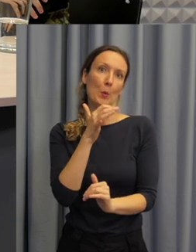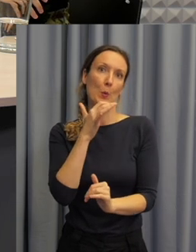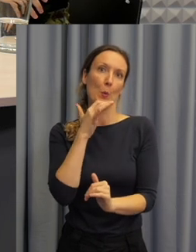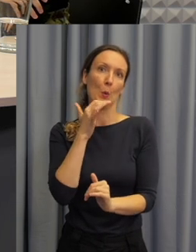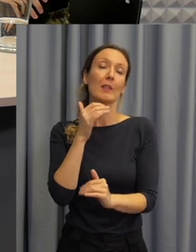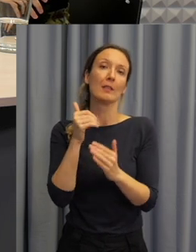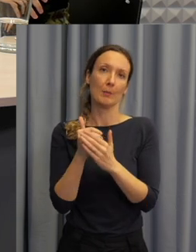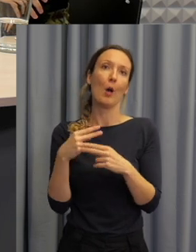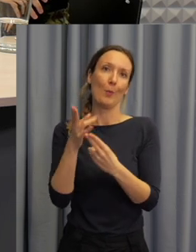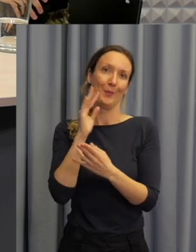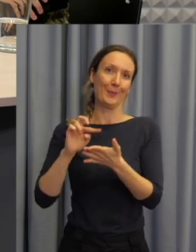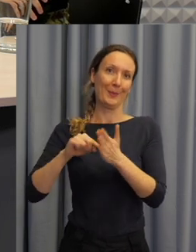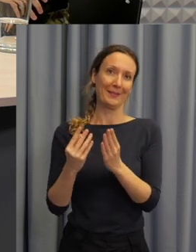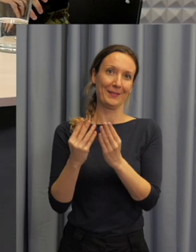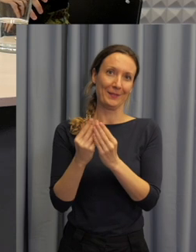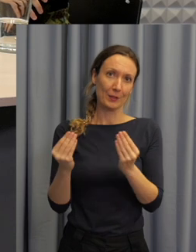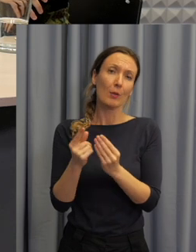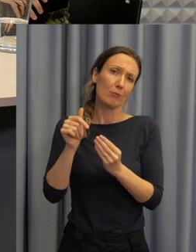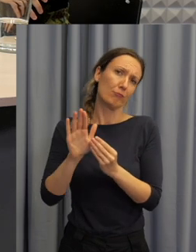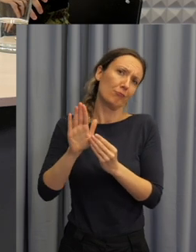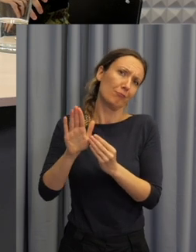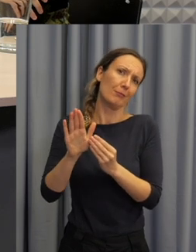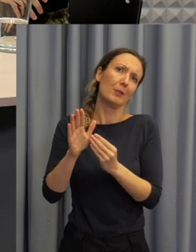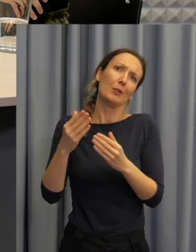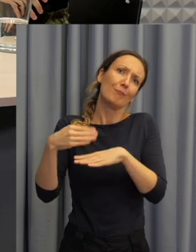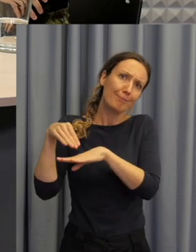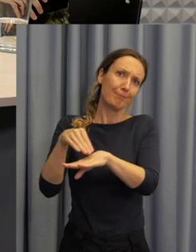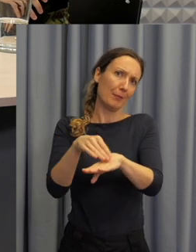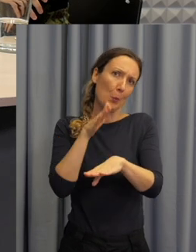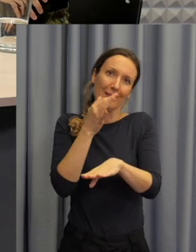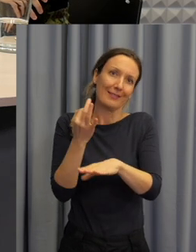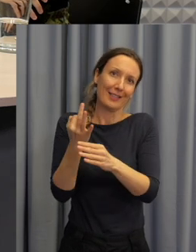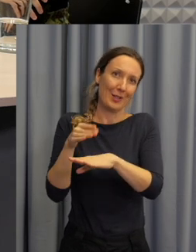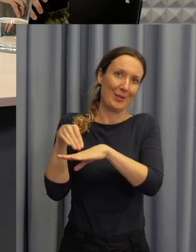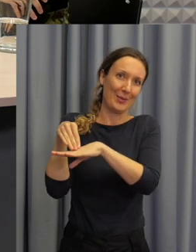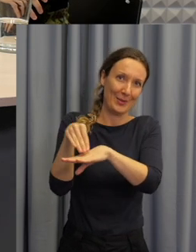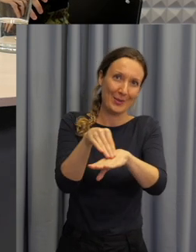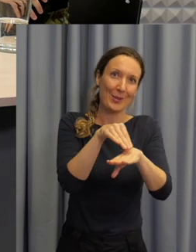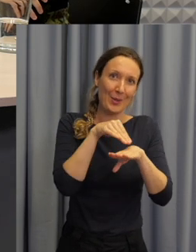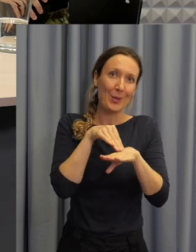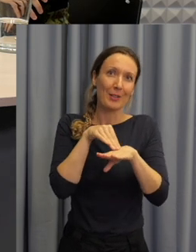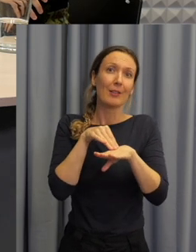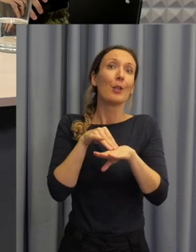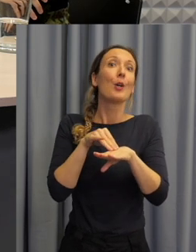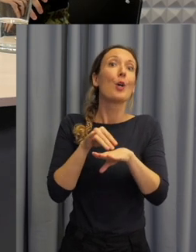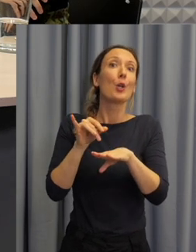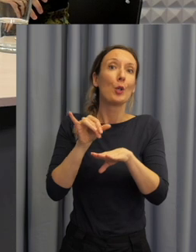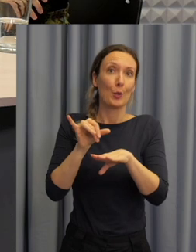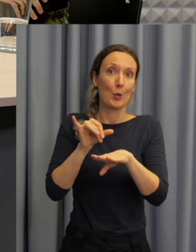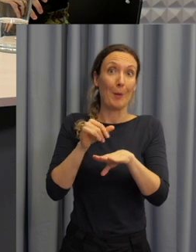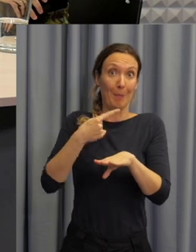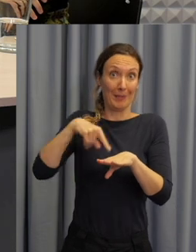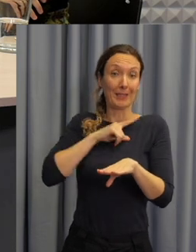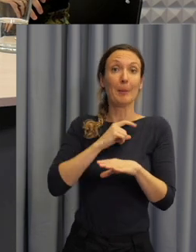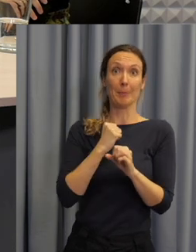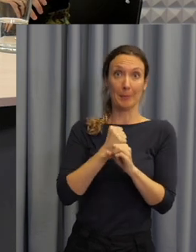pronesl svou zprávu nebo své poselství k nám lidem, kteří jsme metodickou podporu